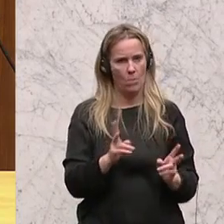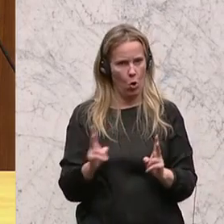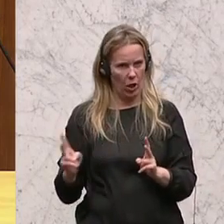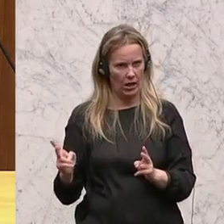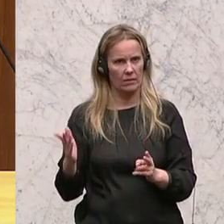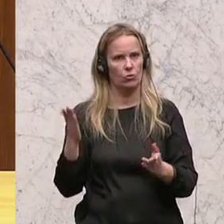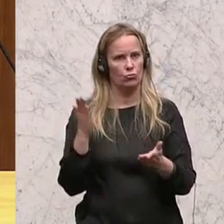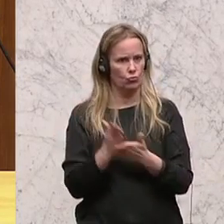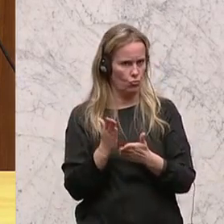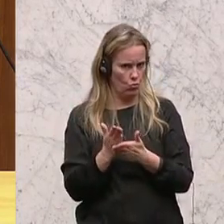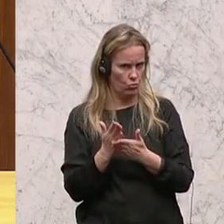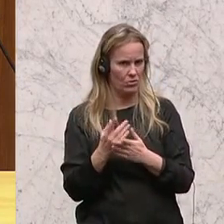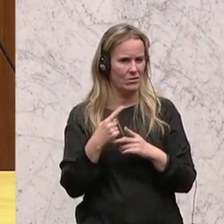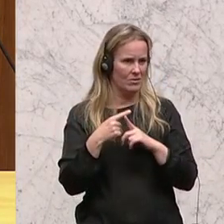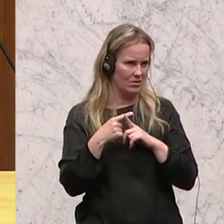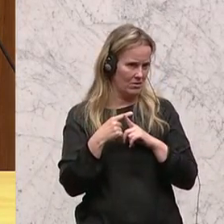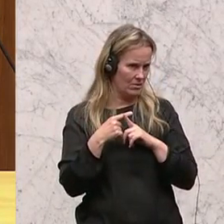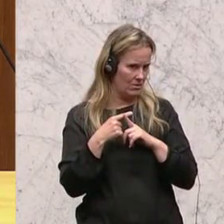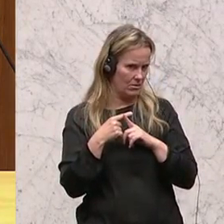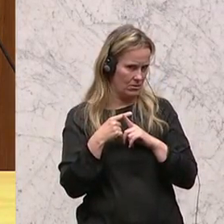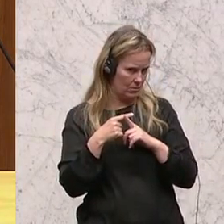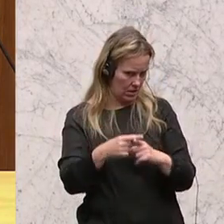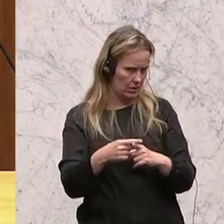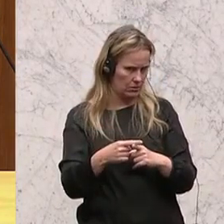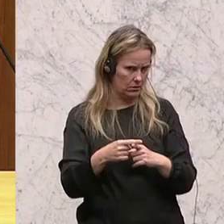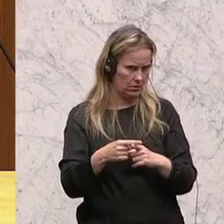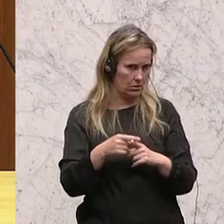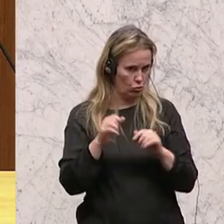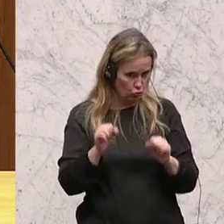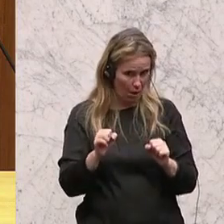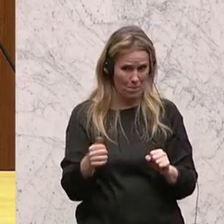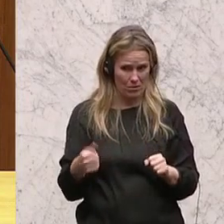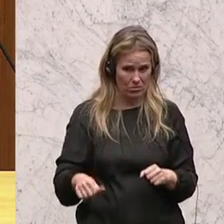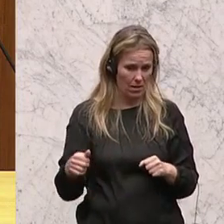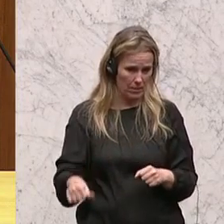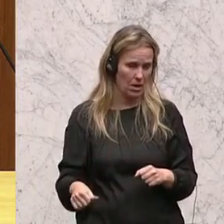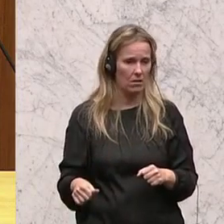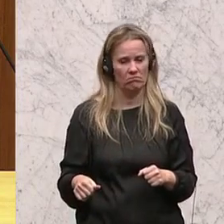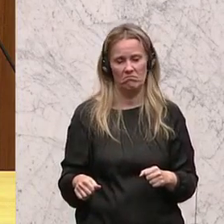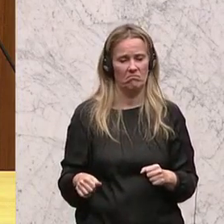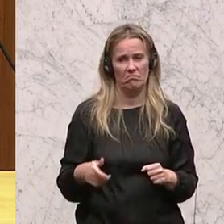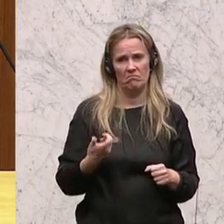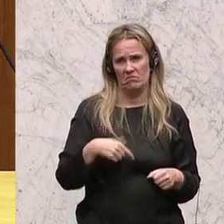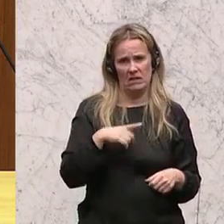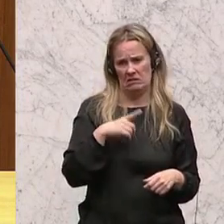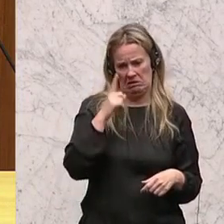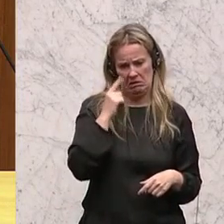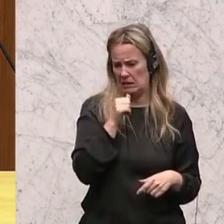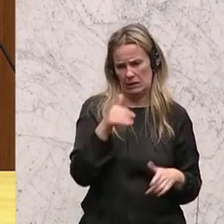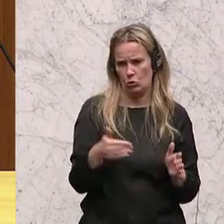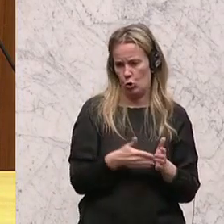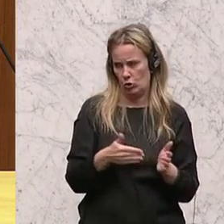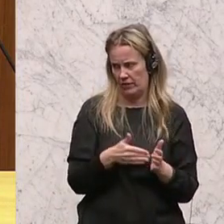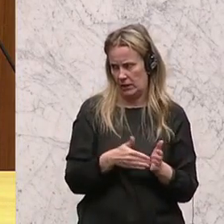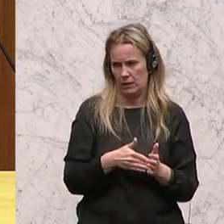bei den Fahrzeugen selbst immer mit dabei sein sollen, halten wir für nicht notwendig